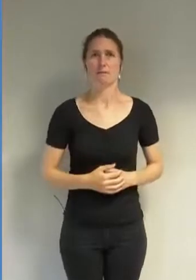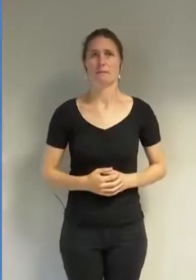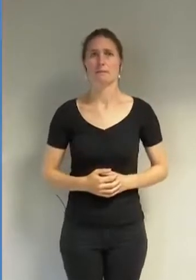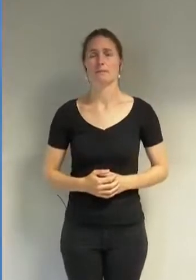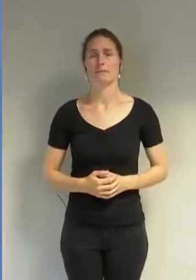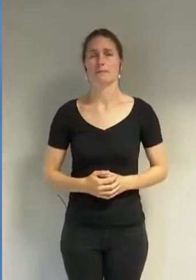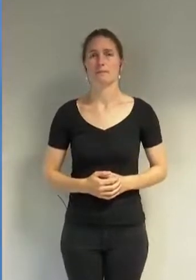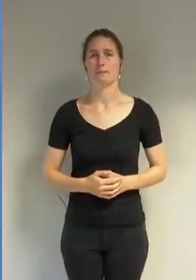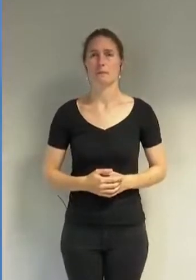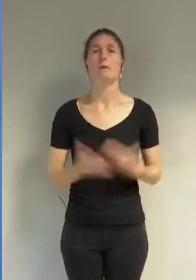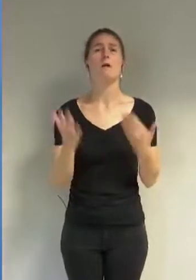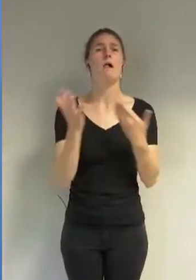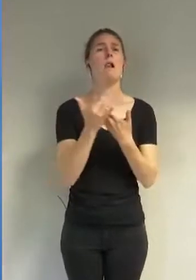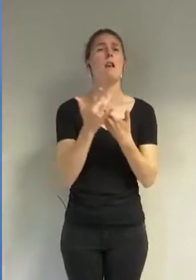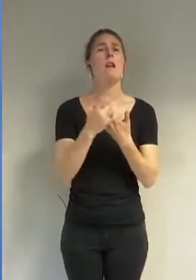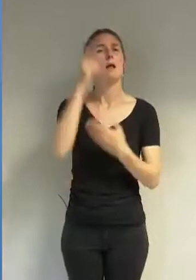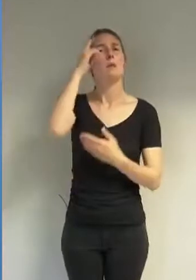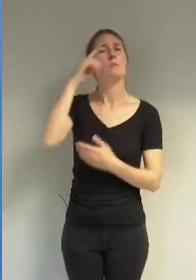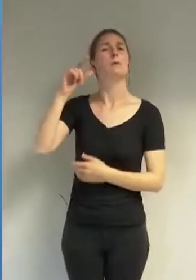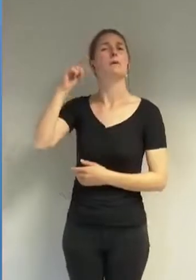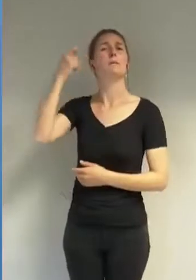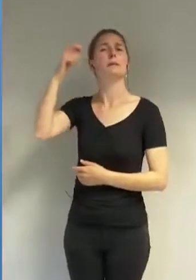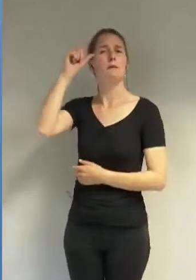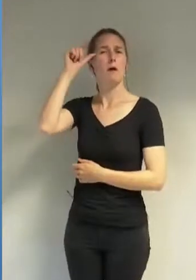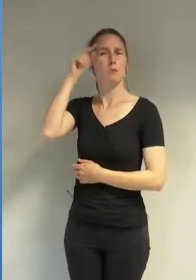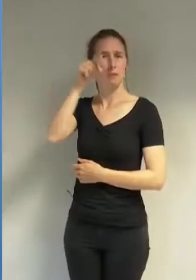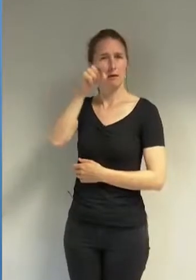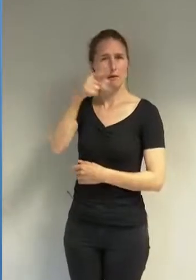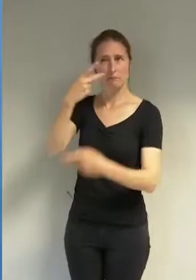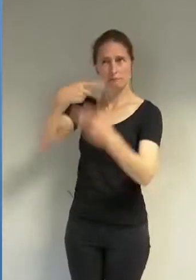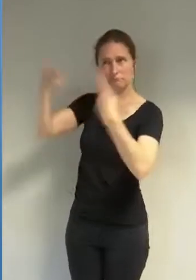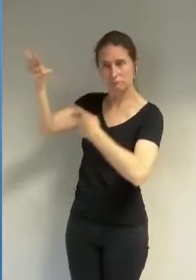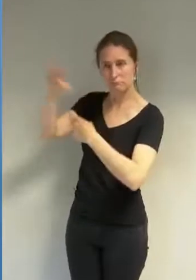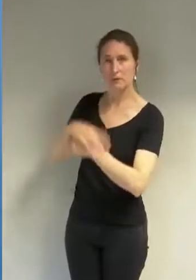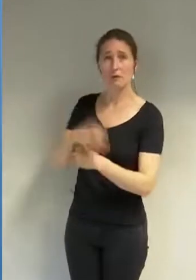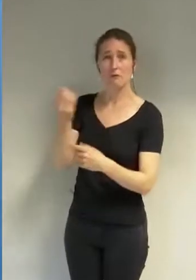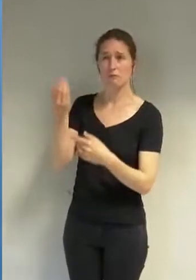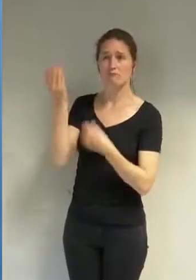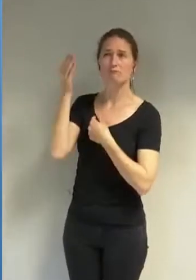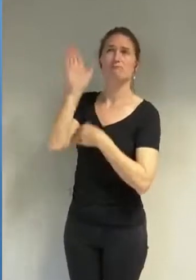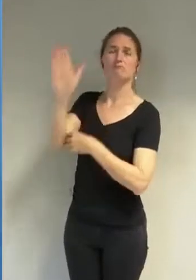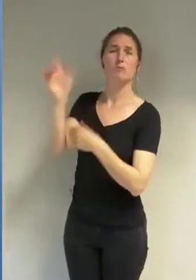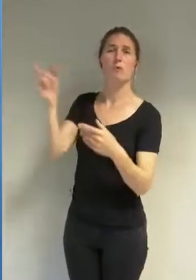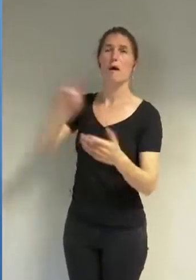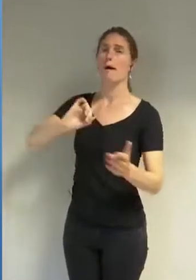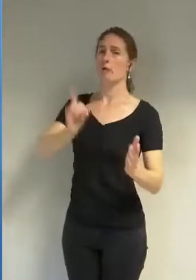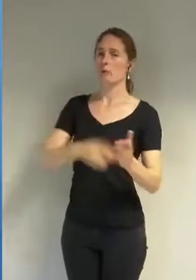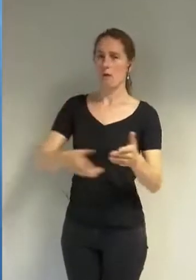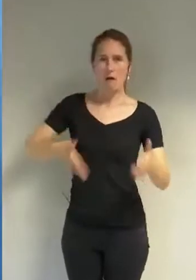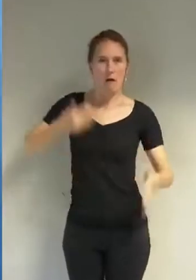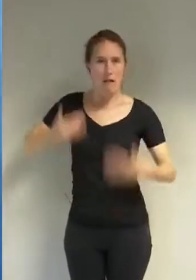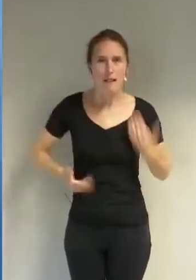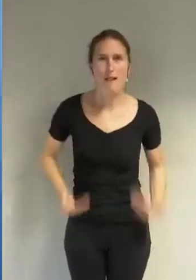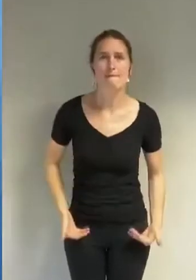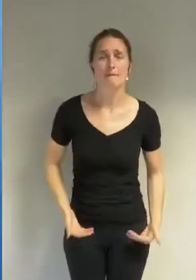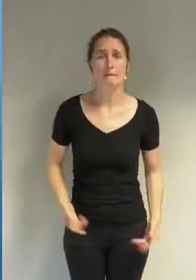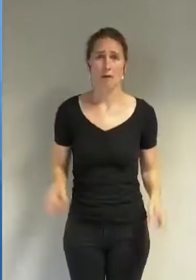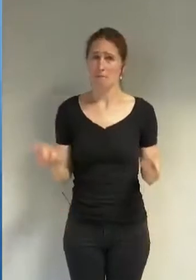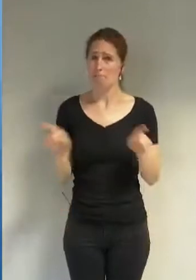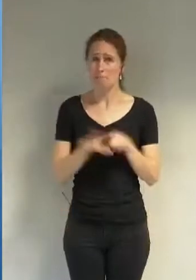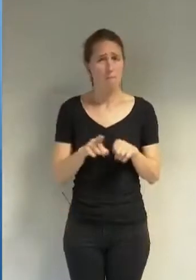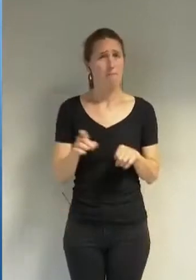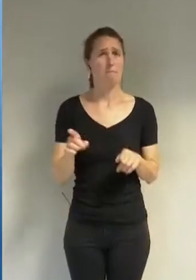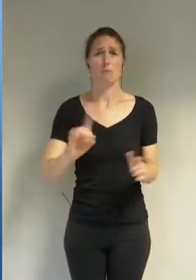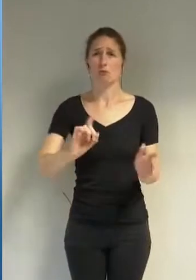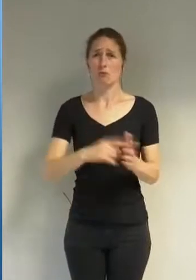Dans votre courrier au président de la République française, vous affirmez que le droit de se dévêtir est le même que